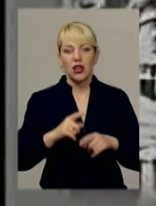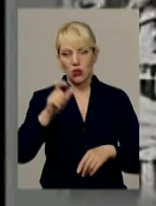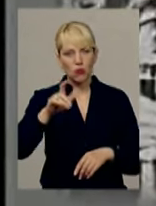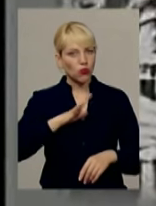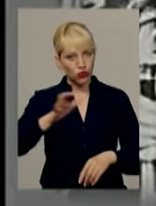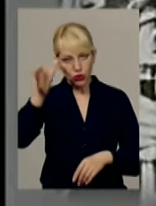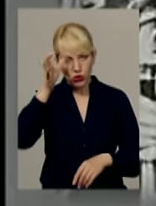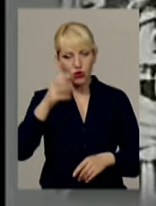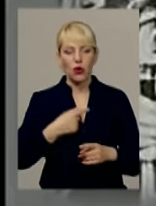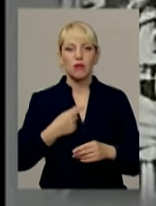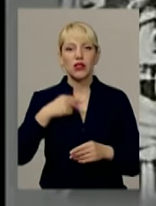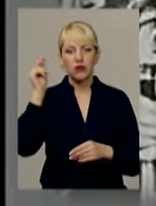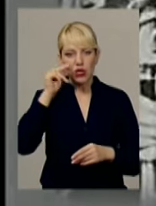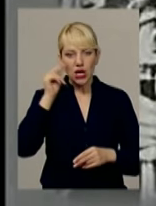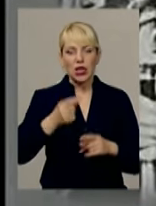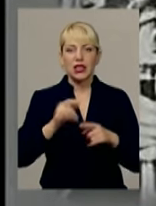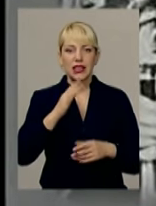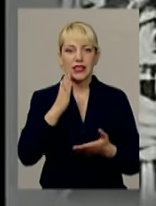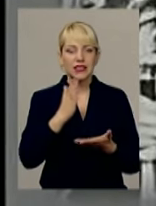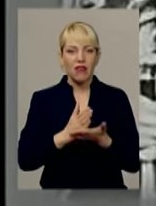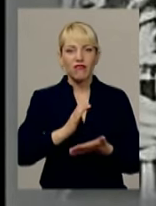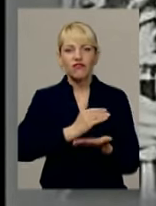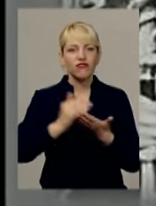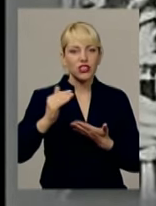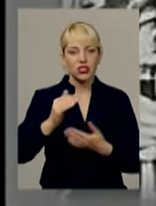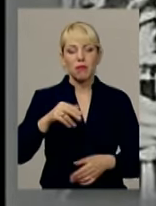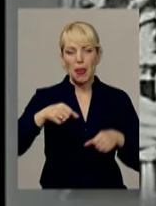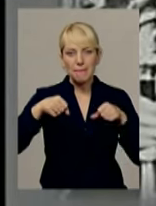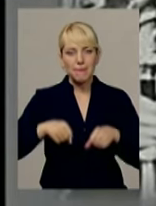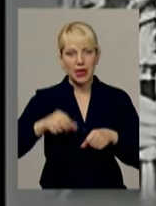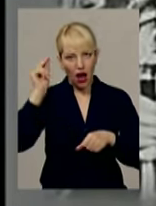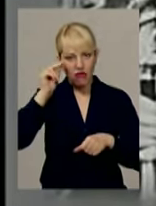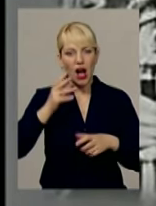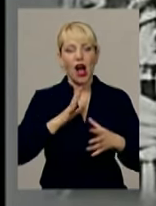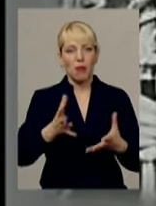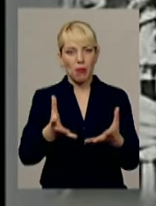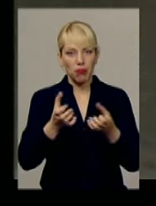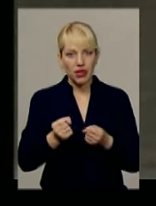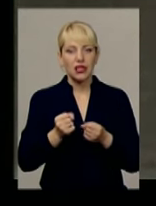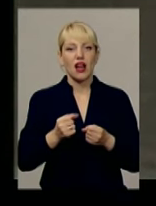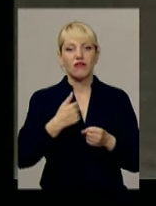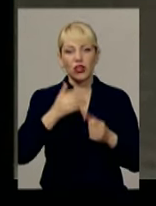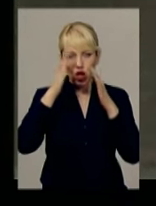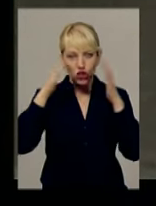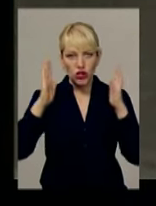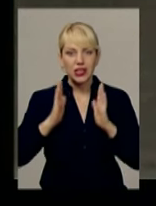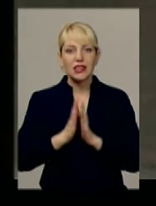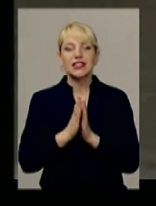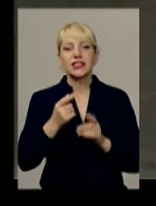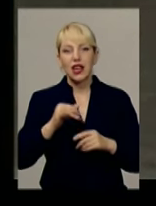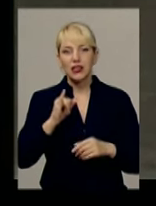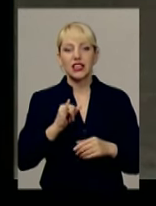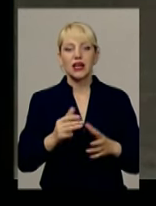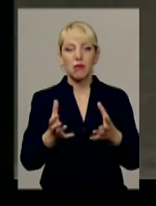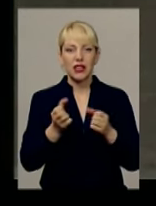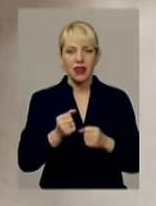студіював юриспруденцію та став доктором права. А згодом, вже прийнявши чернечий сан, продовжив навчання та здобув наукову